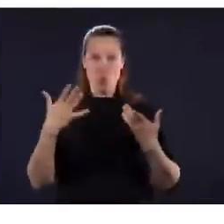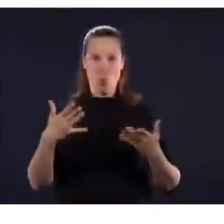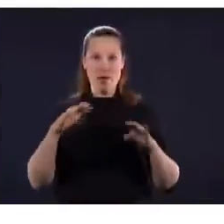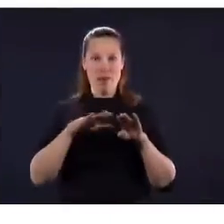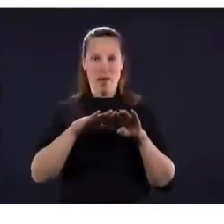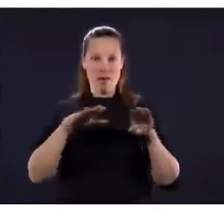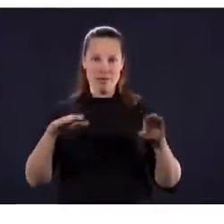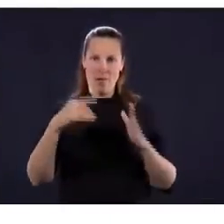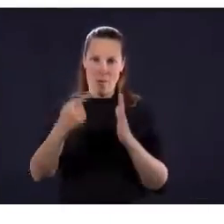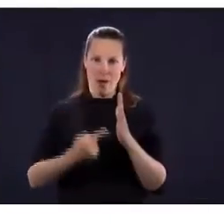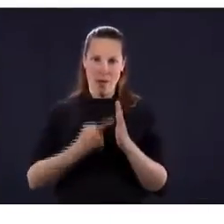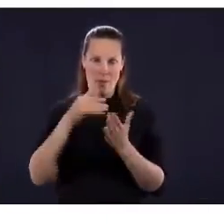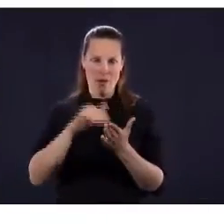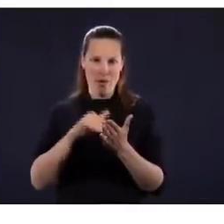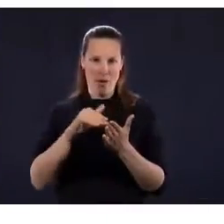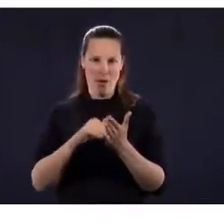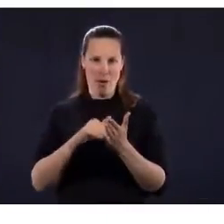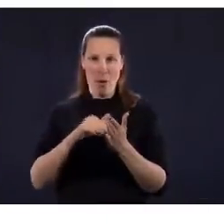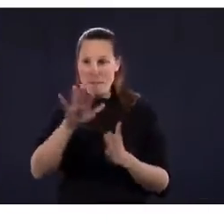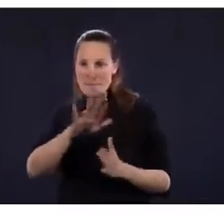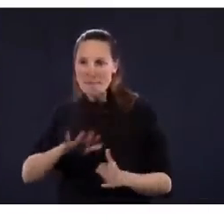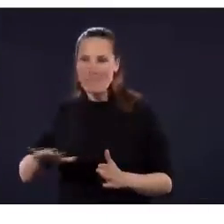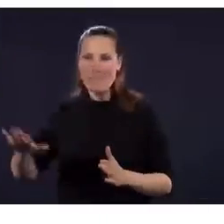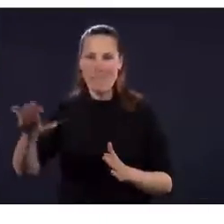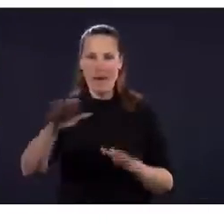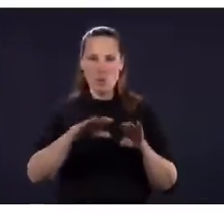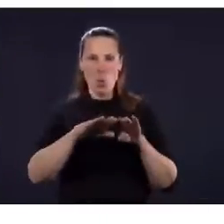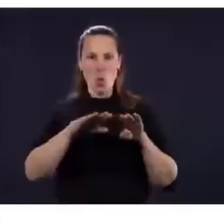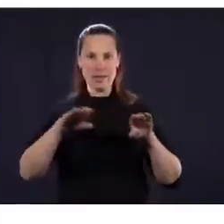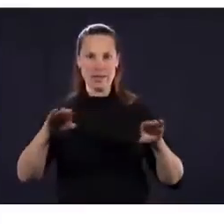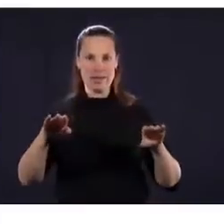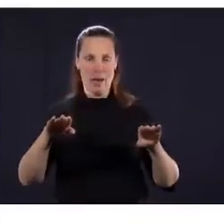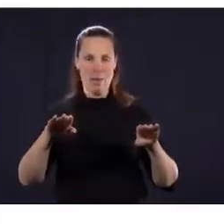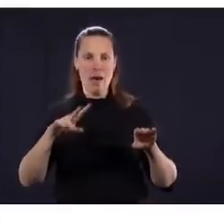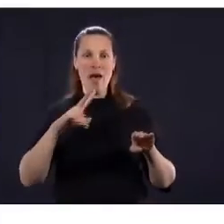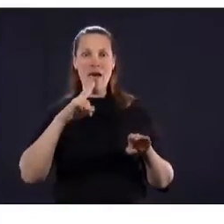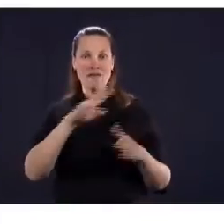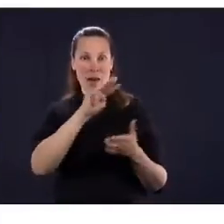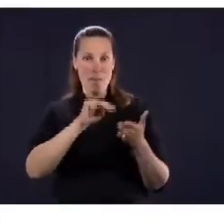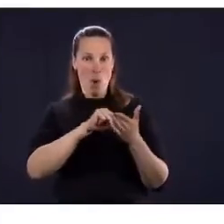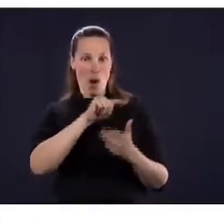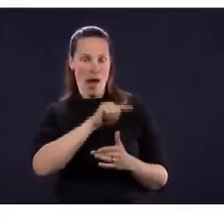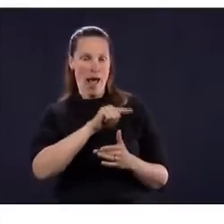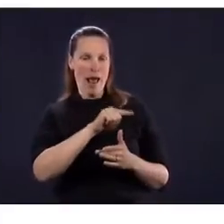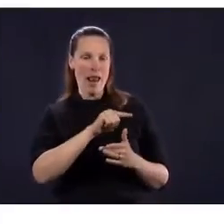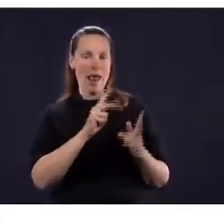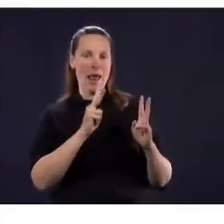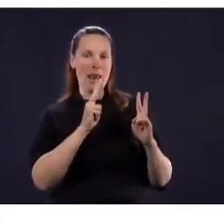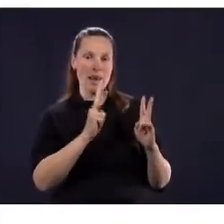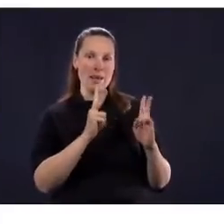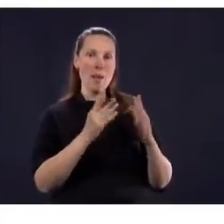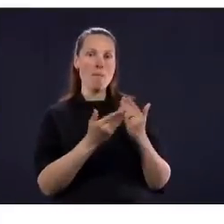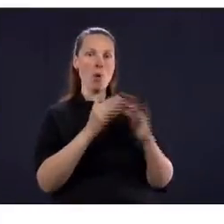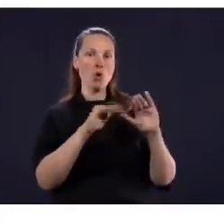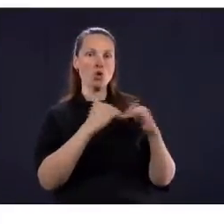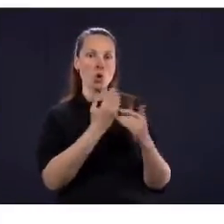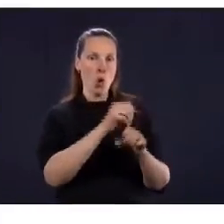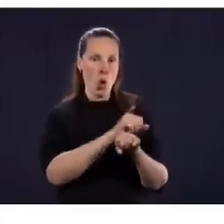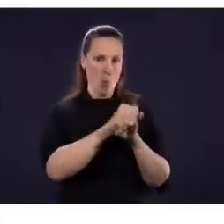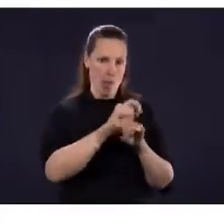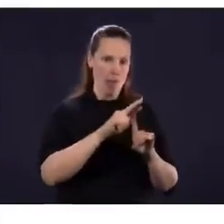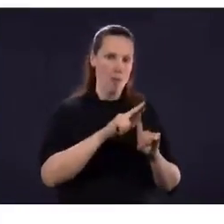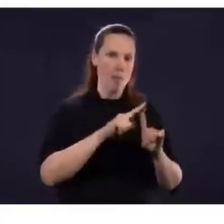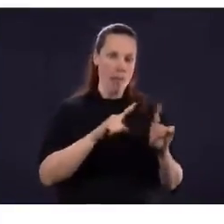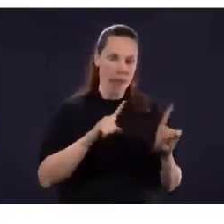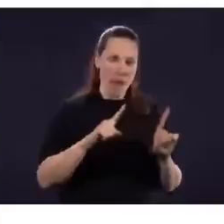bien, doivent maintenir le 2 m avec les autres personnes. Donc, s'ils maintiennent le 2 m, il ne devrait pas avoir de pression induite, mais tout le